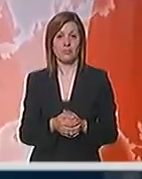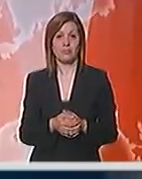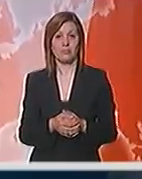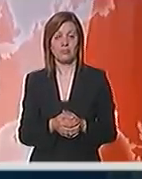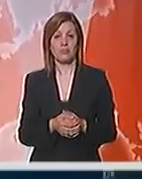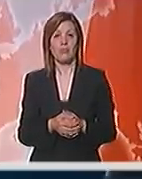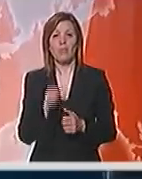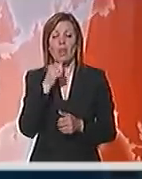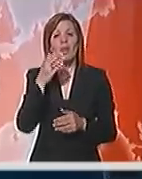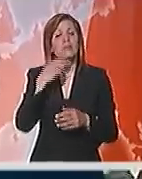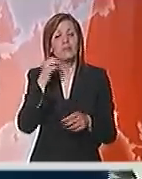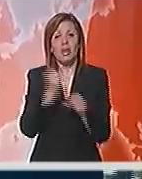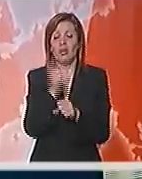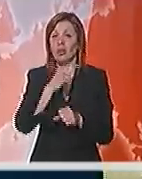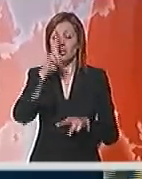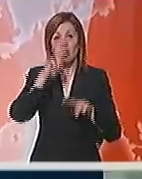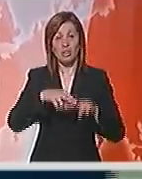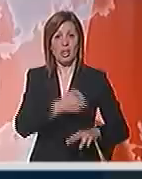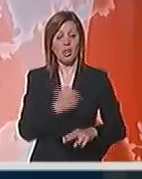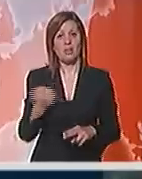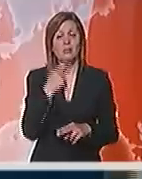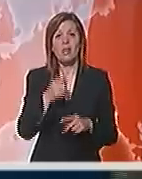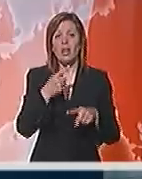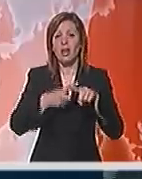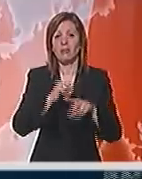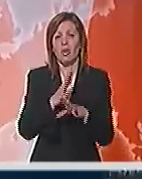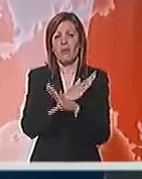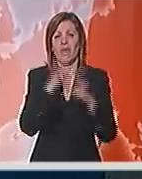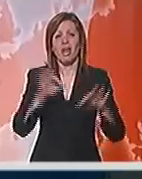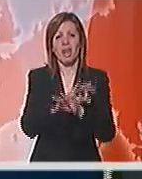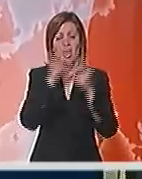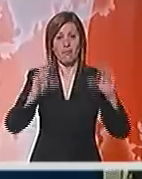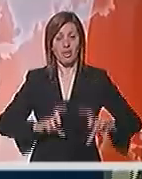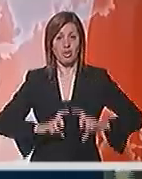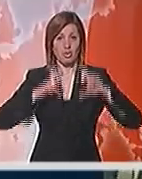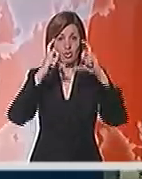Ipak to neće rešiti krizu u kojoj se Grčka našla zbog ogromnog javnog duga.